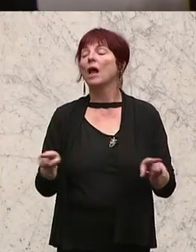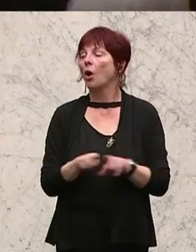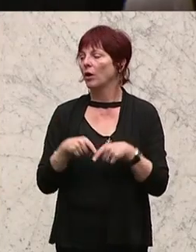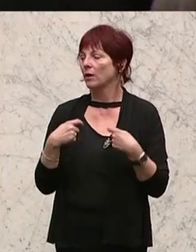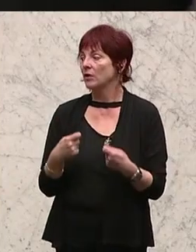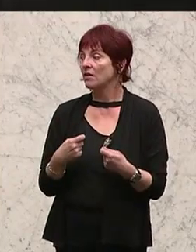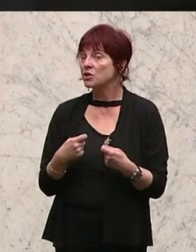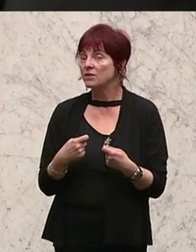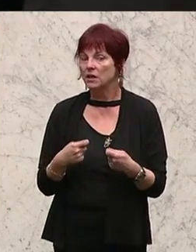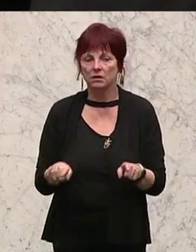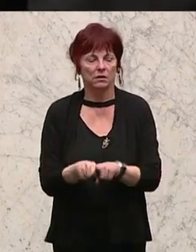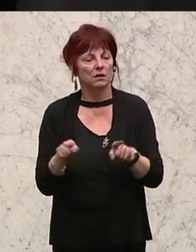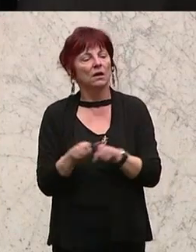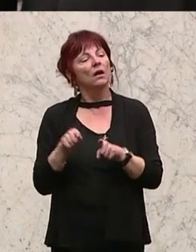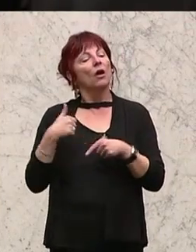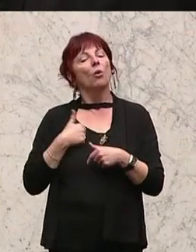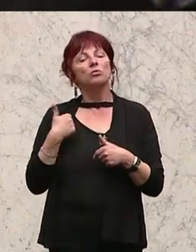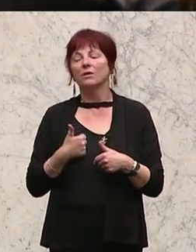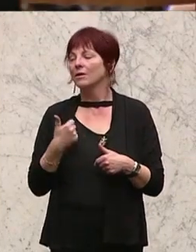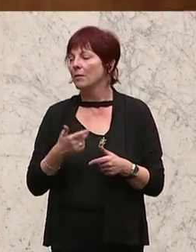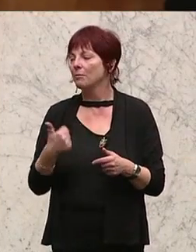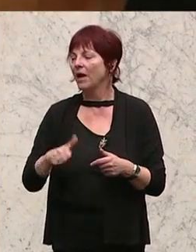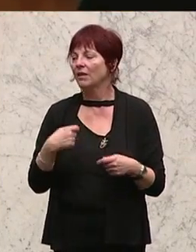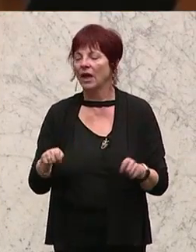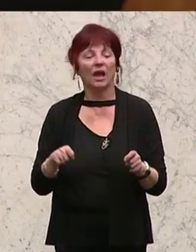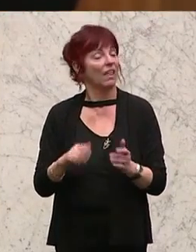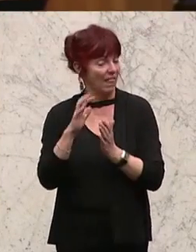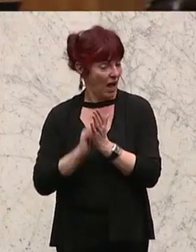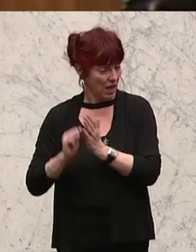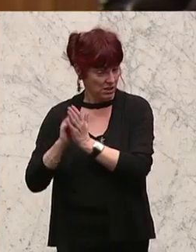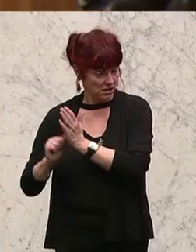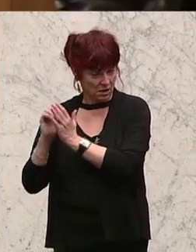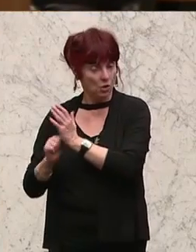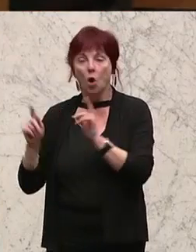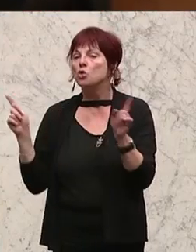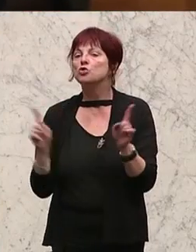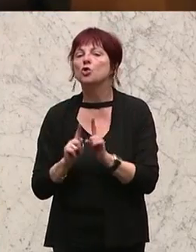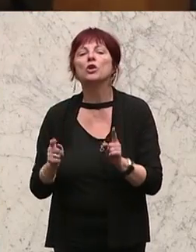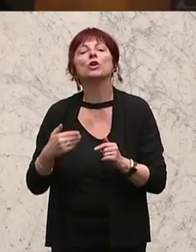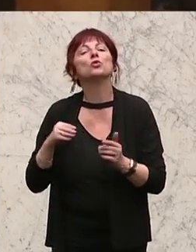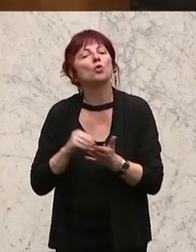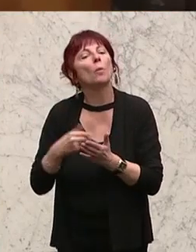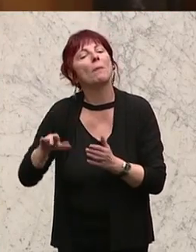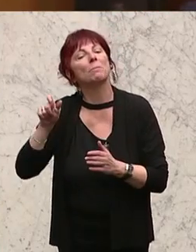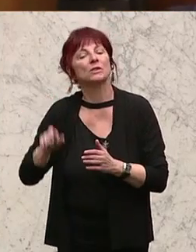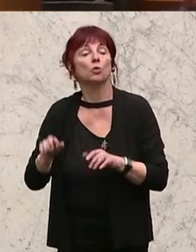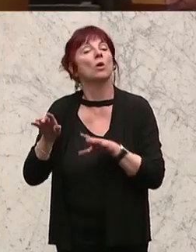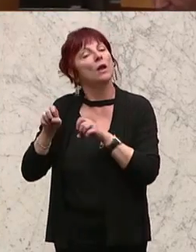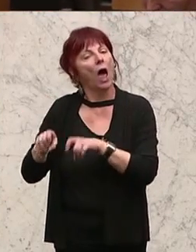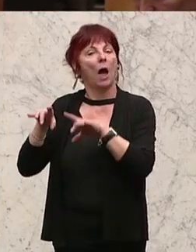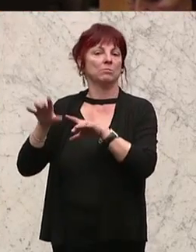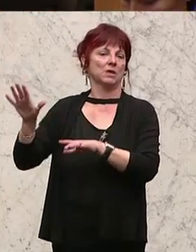auch für diese Betriebe einen Nachlass bei den Beiträgen, weil wir nicht wollen, dass noch mehr aufgeben. Ein Vergleich, ein Vergleich.